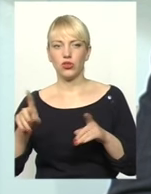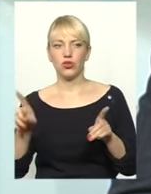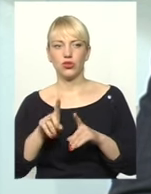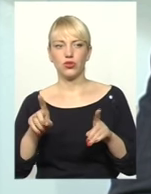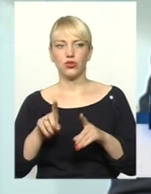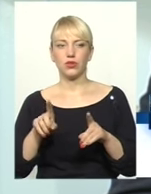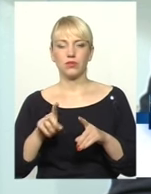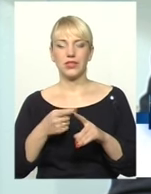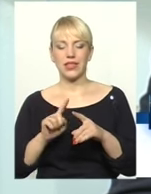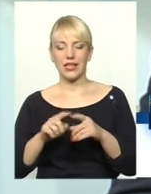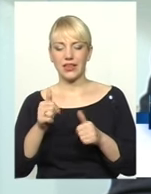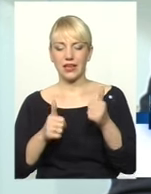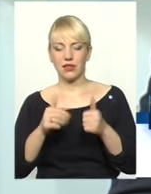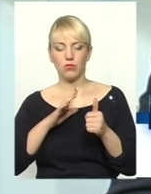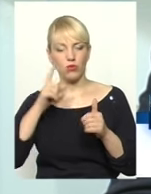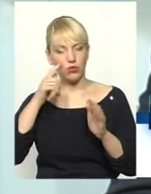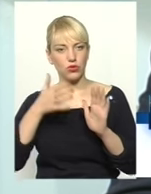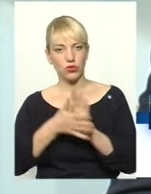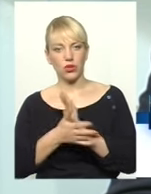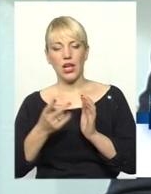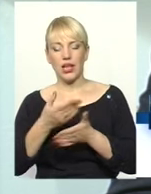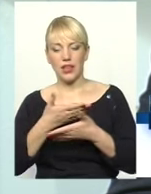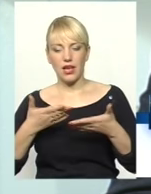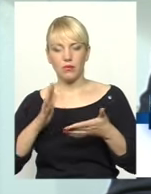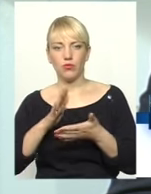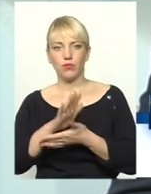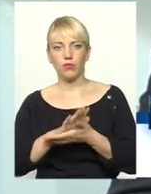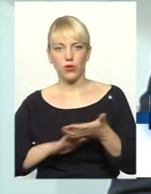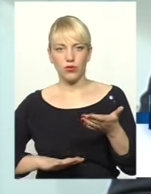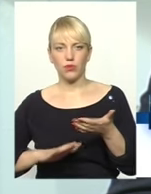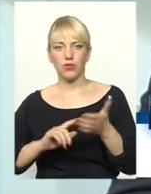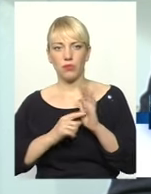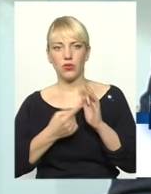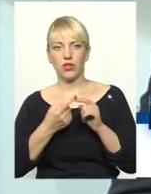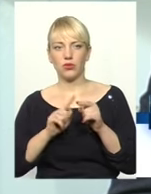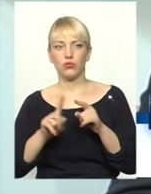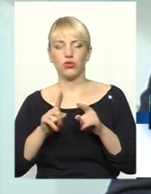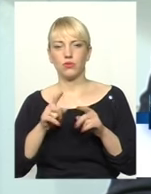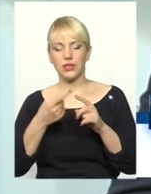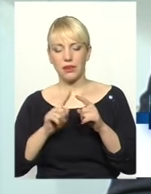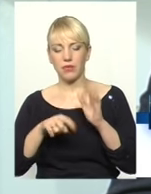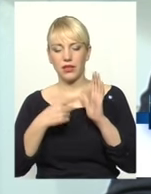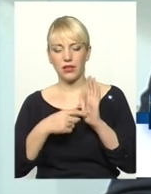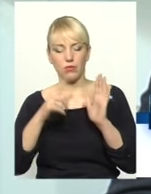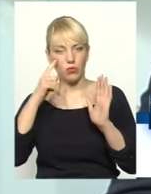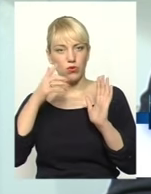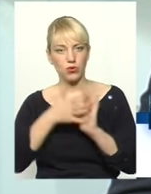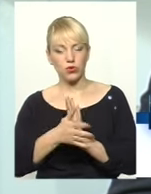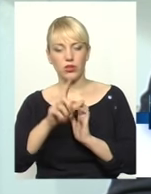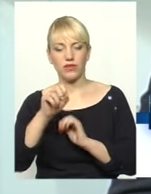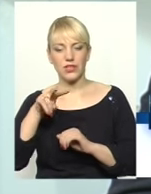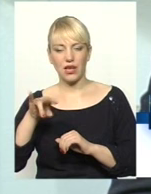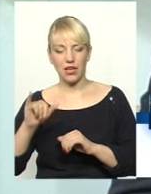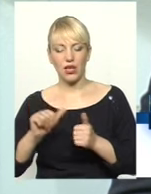було прозоро. Ми далі будемо наполягати на тому, щоб це питання розглядалося прозоро, взагалі, можливо, одним окремим